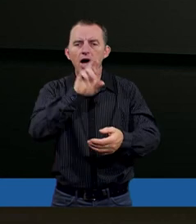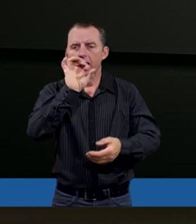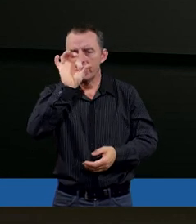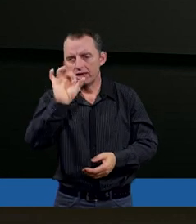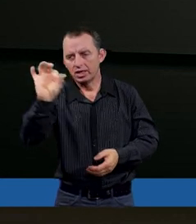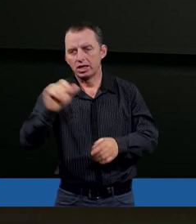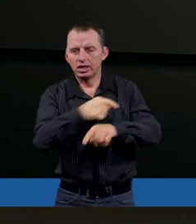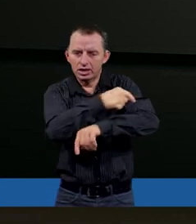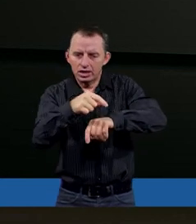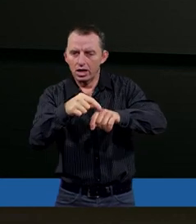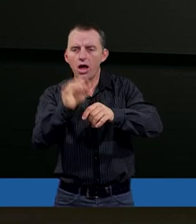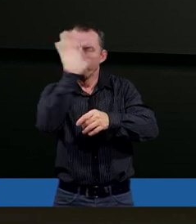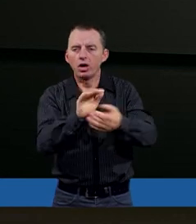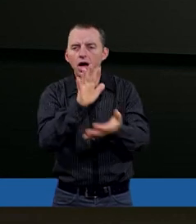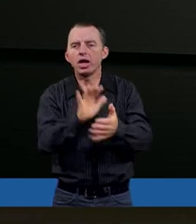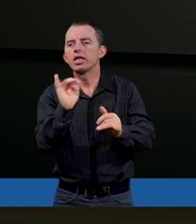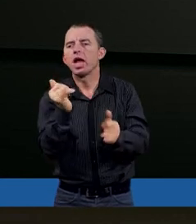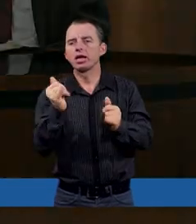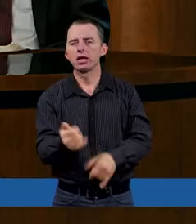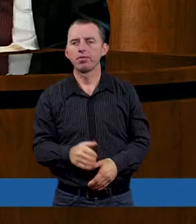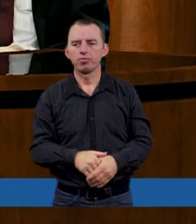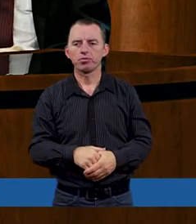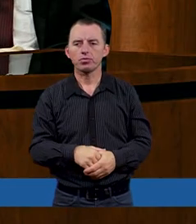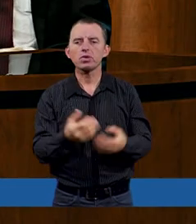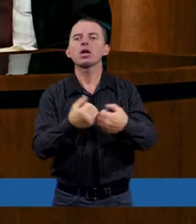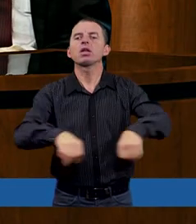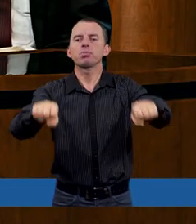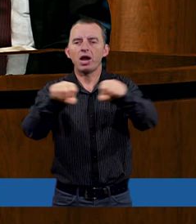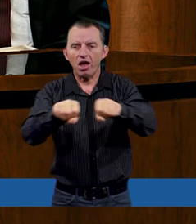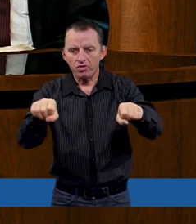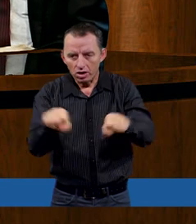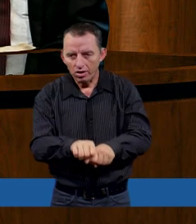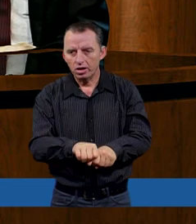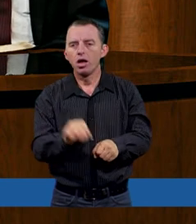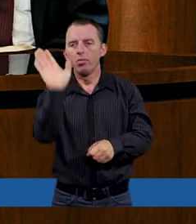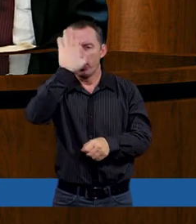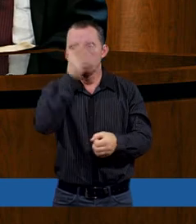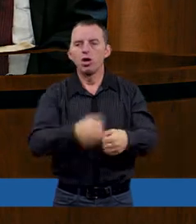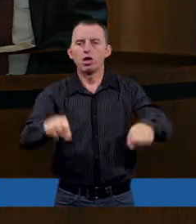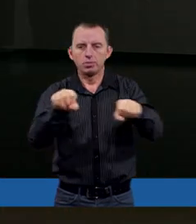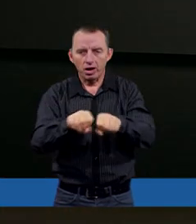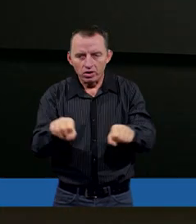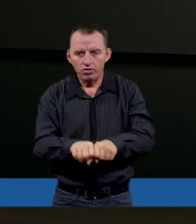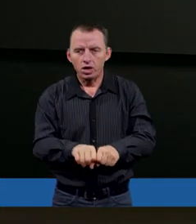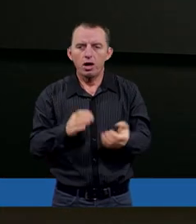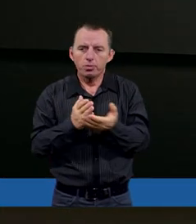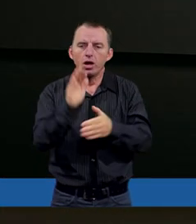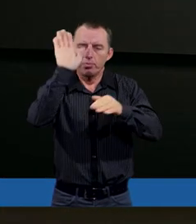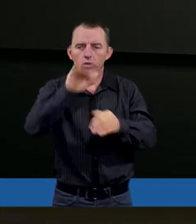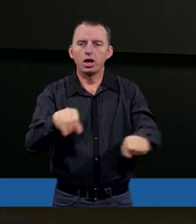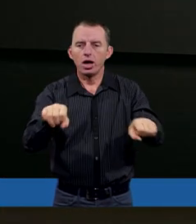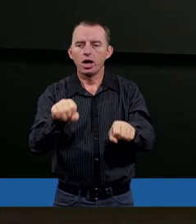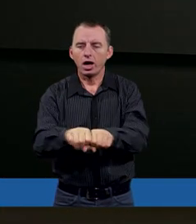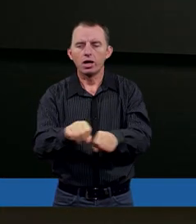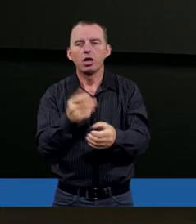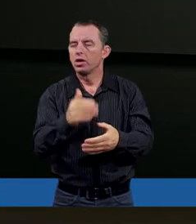charakteru. Na jaki? Sprawiedliwość. Na Bożą sprawiedliwość. Ale przecież Boży charakter nie